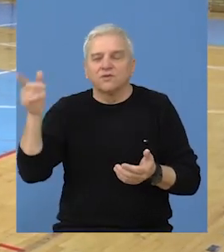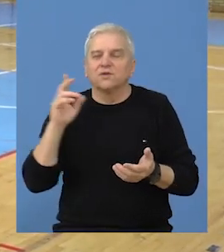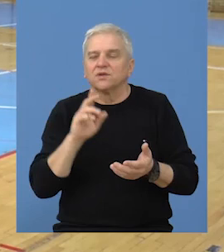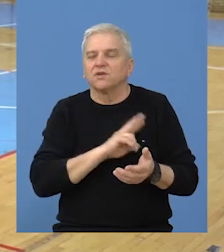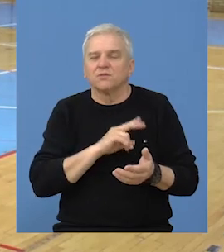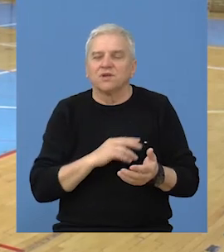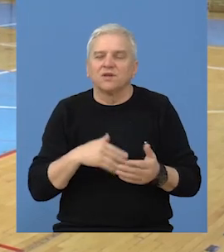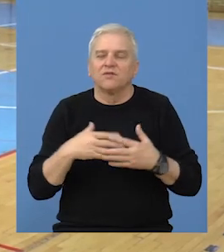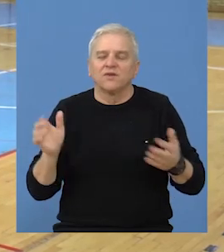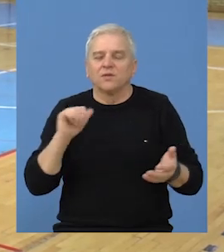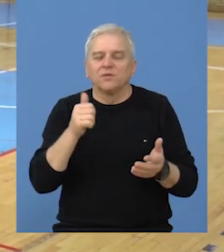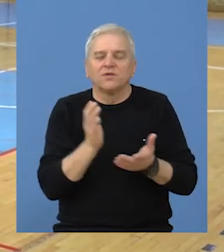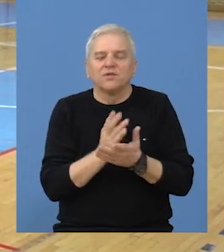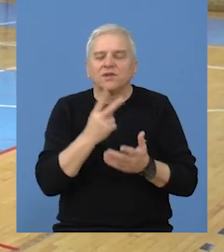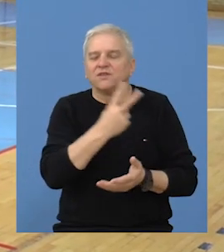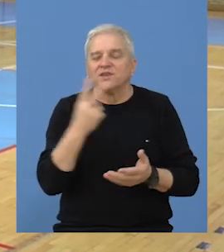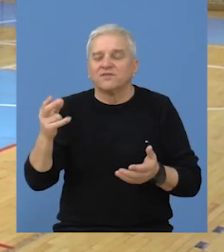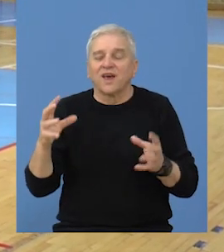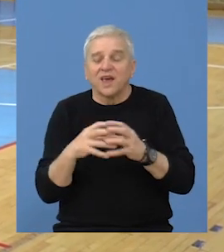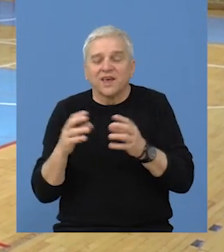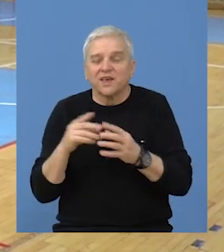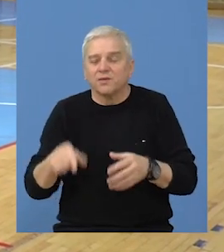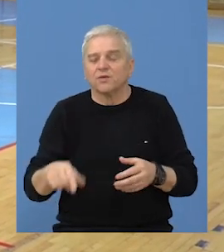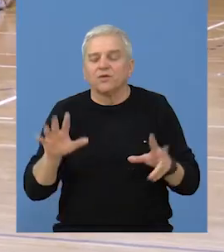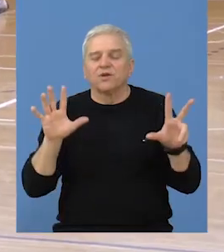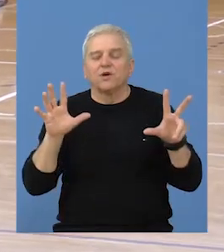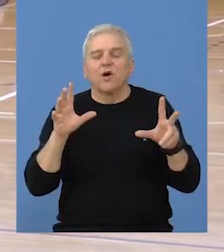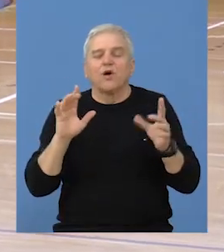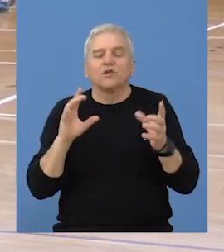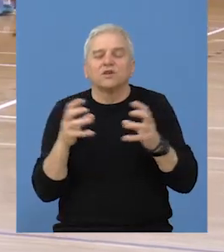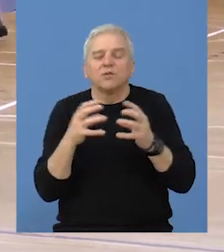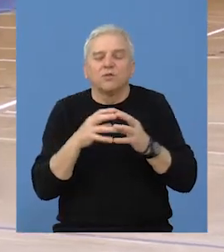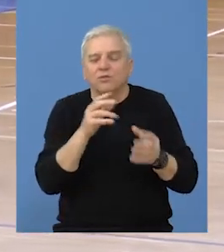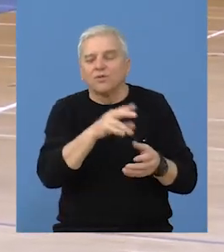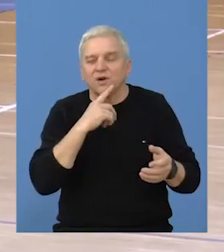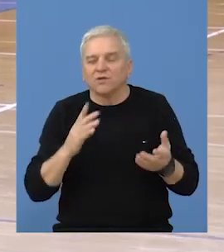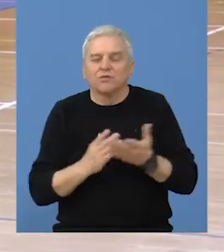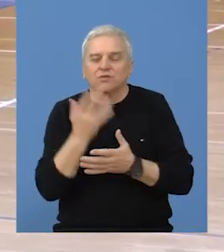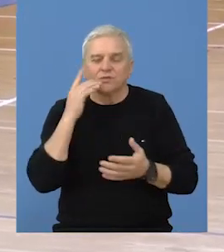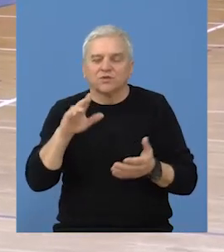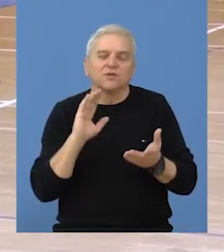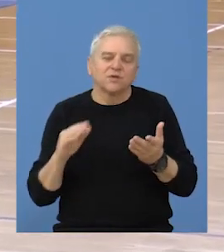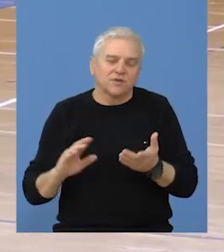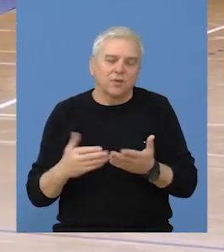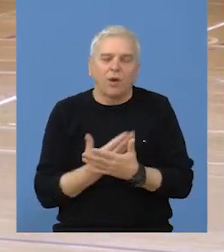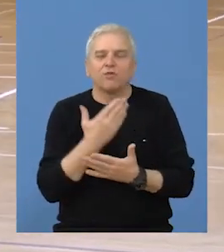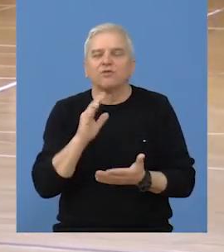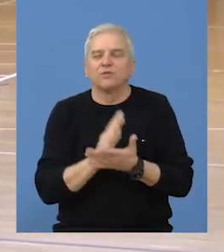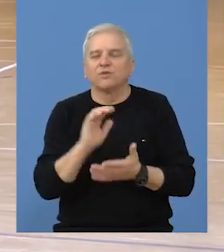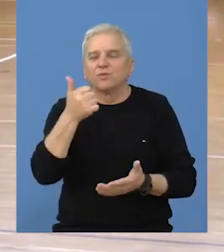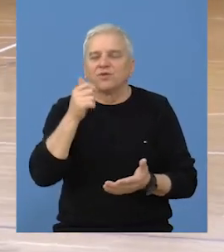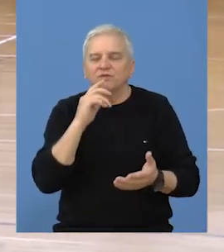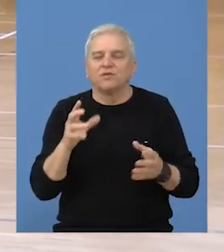Novosadu. Tamo smo imali, bili smo prvi među 22 ekipe, ovdje osam okružnih ekipa, uspeli smo i ovdje na kraju da budemo prvi.